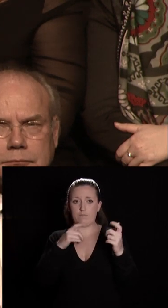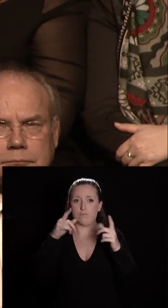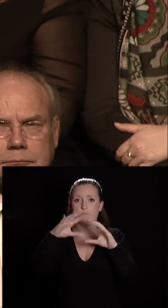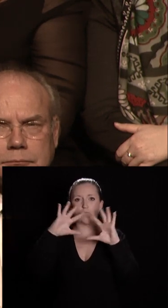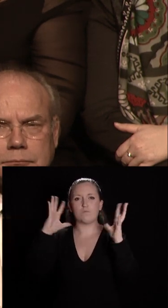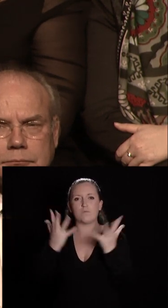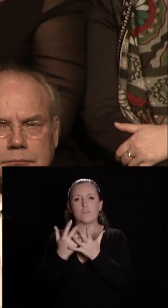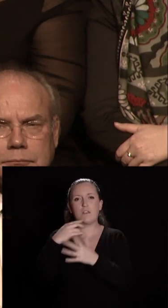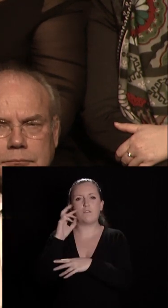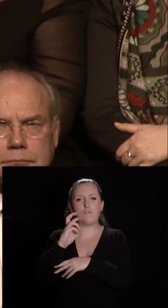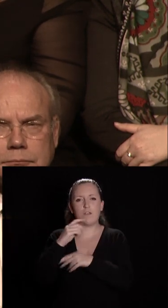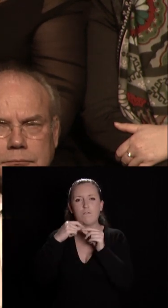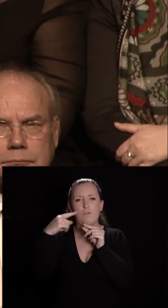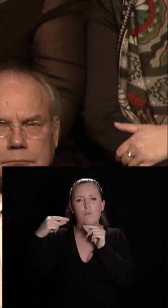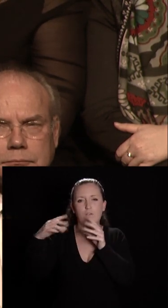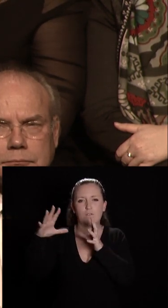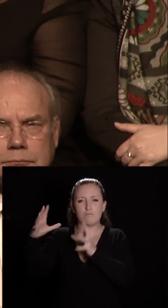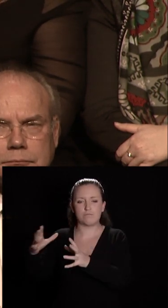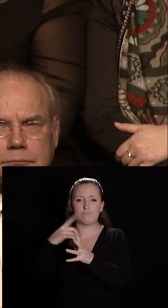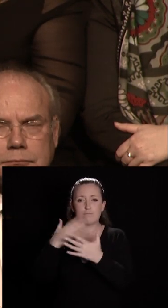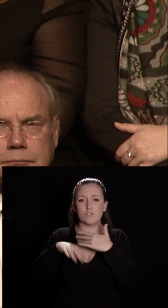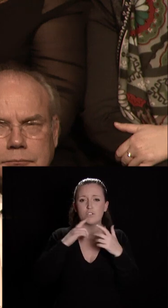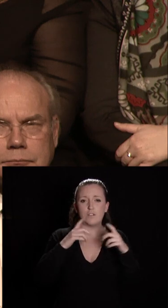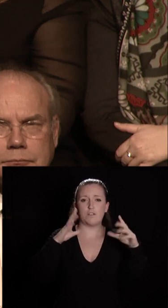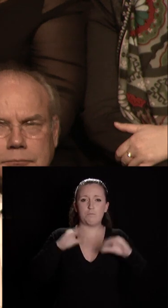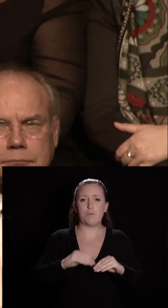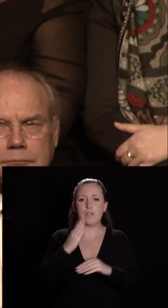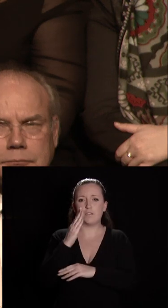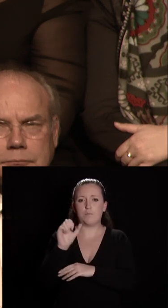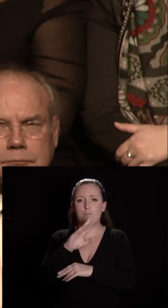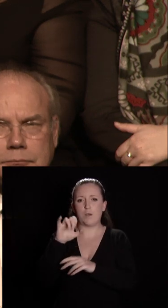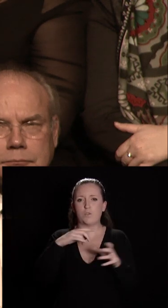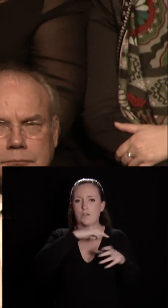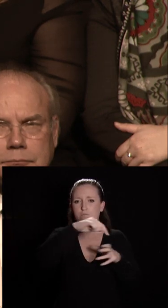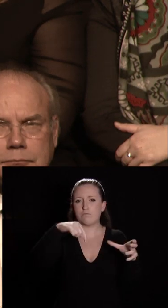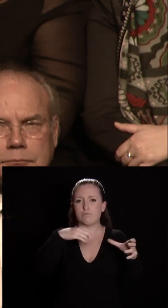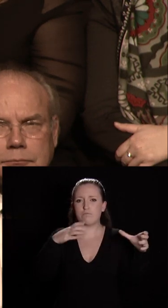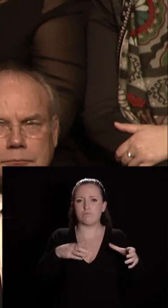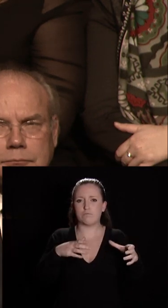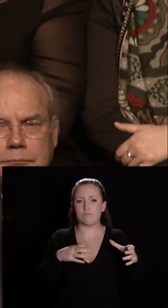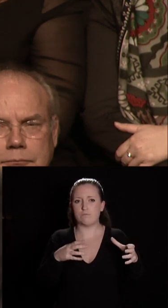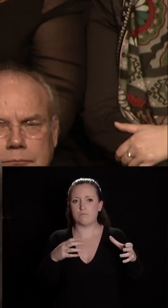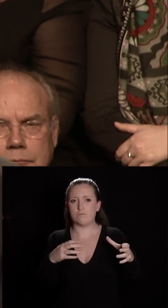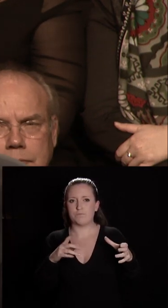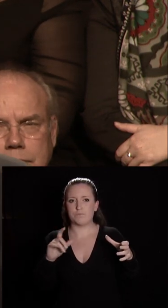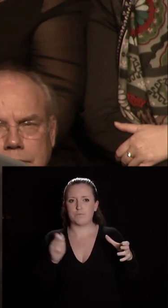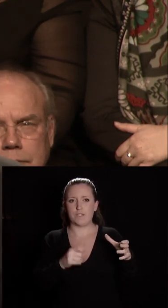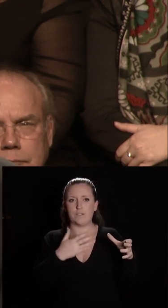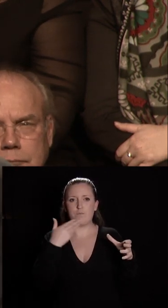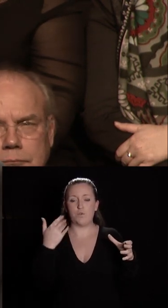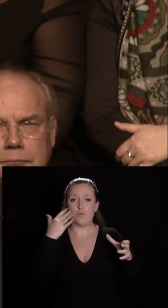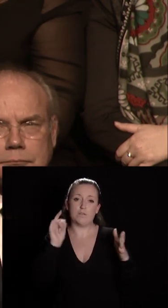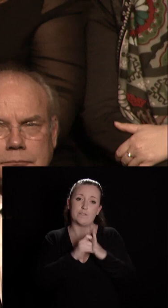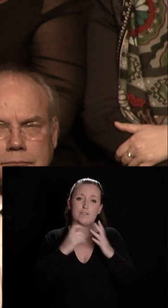Fontaine place François-Rude qui dialogue parfaitement avec ce Barreuset quand il aura perdu son gilet jaune bien évidemment elle